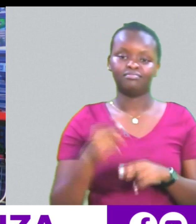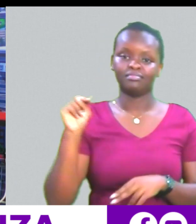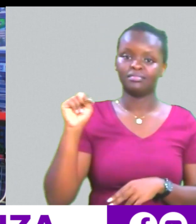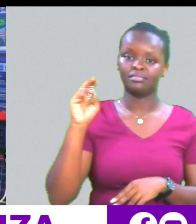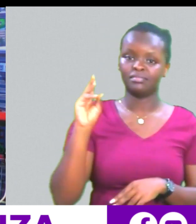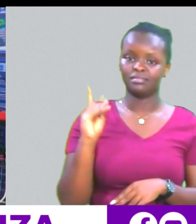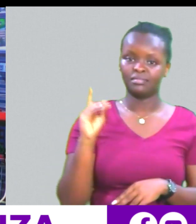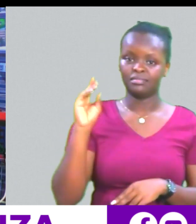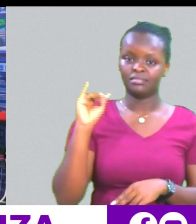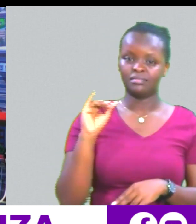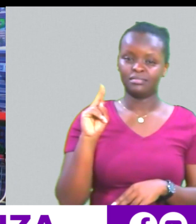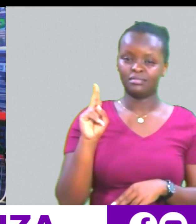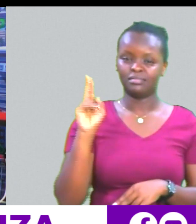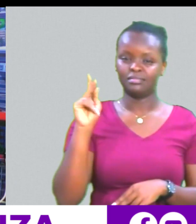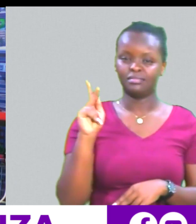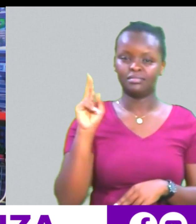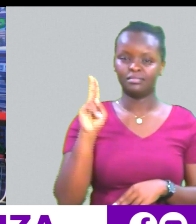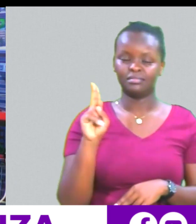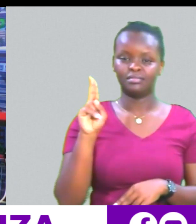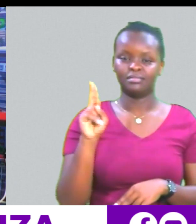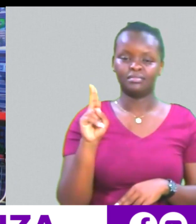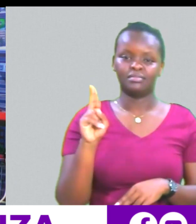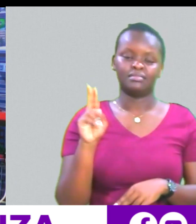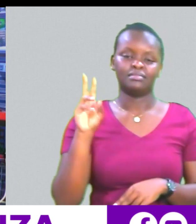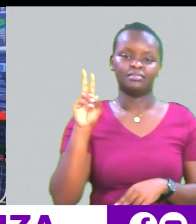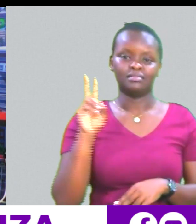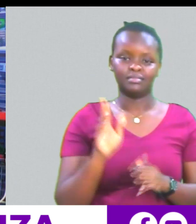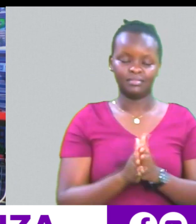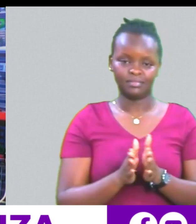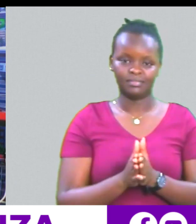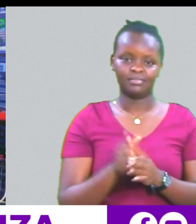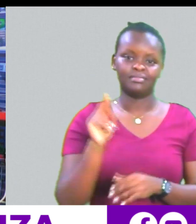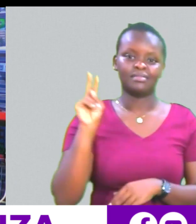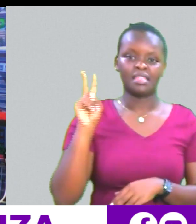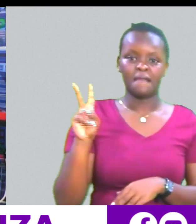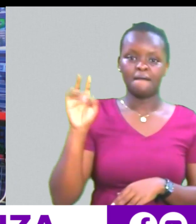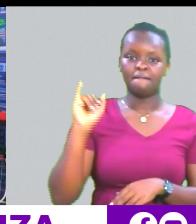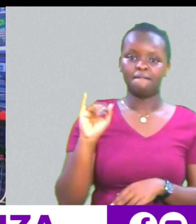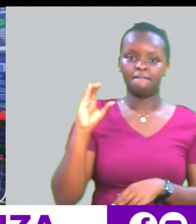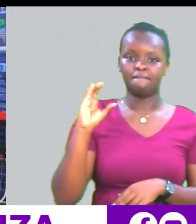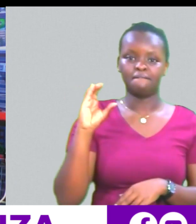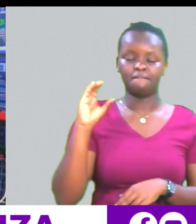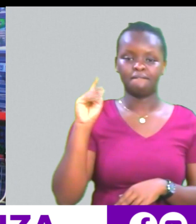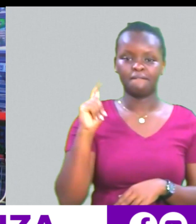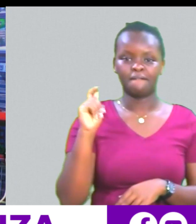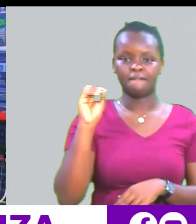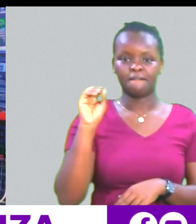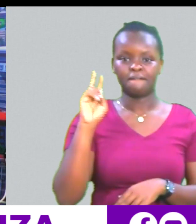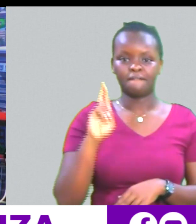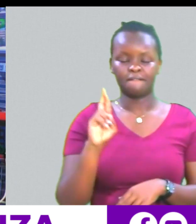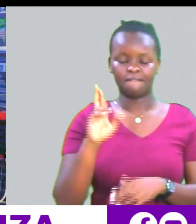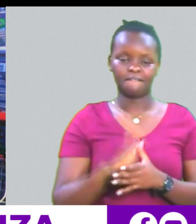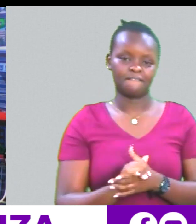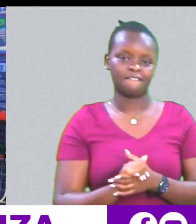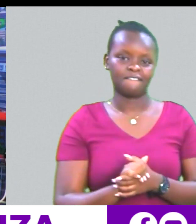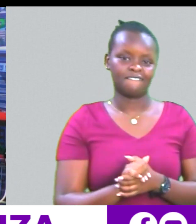I go by the name of Victor Morivi And of course Ah, sorry Kidogo too Energy,